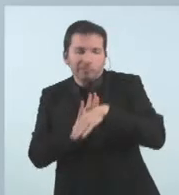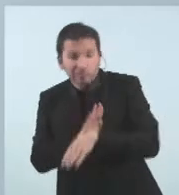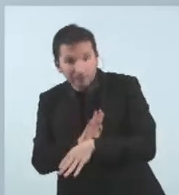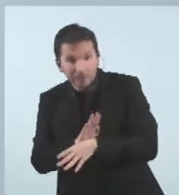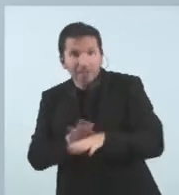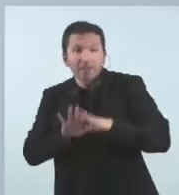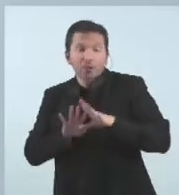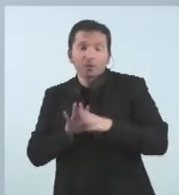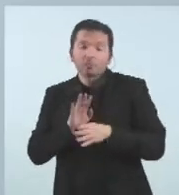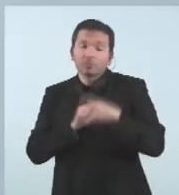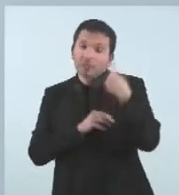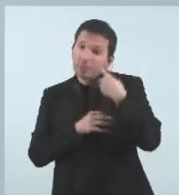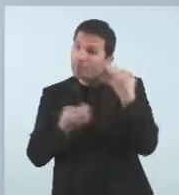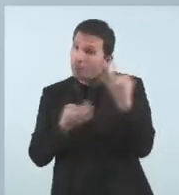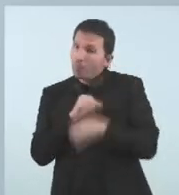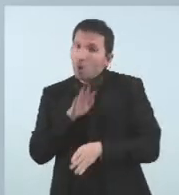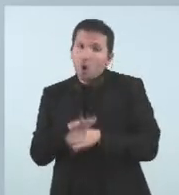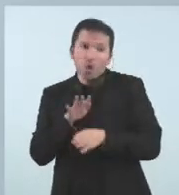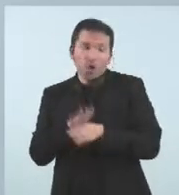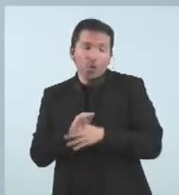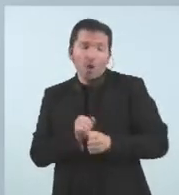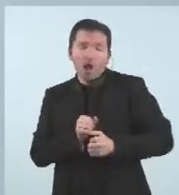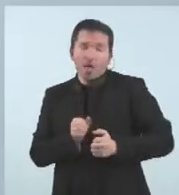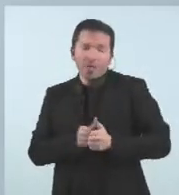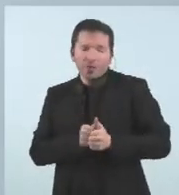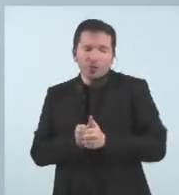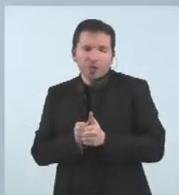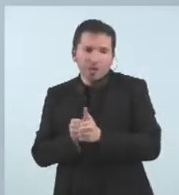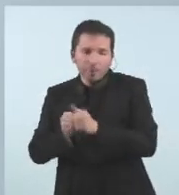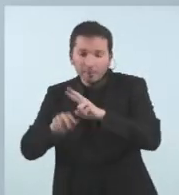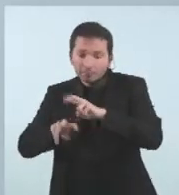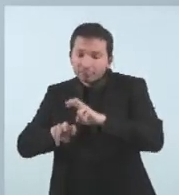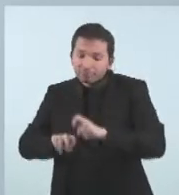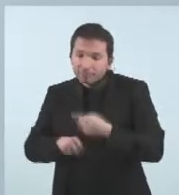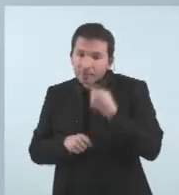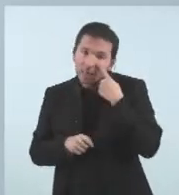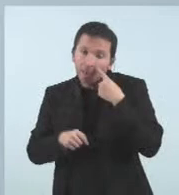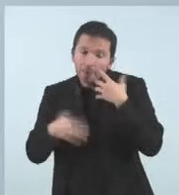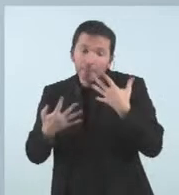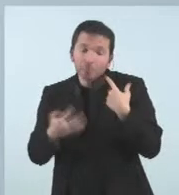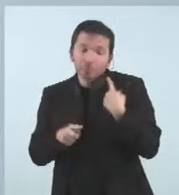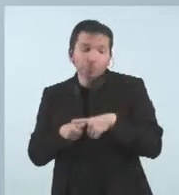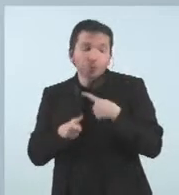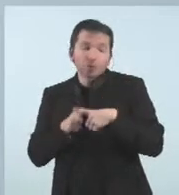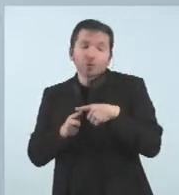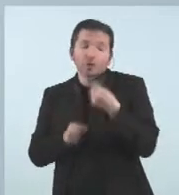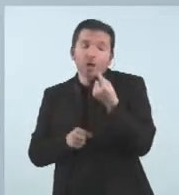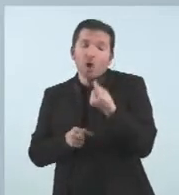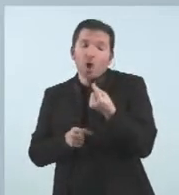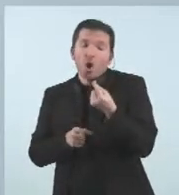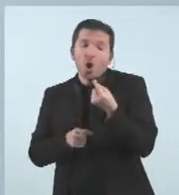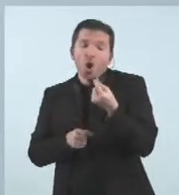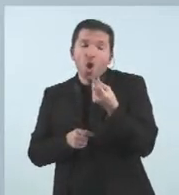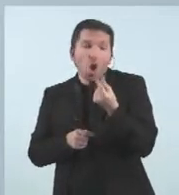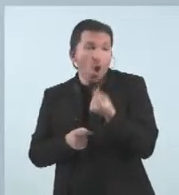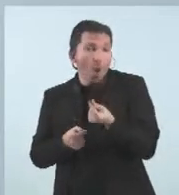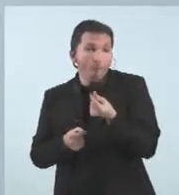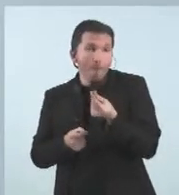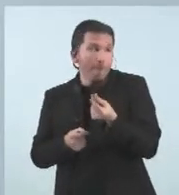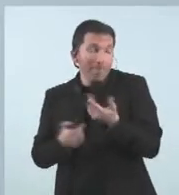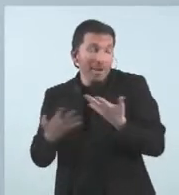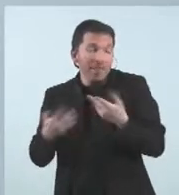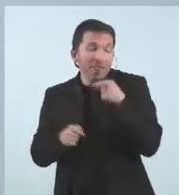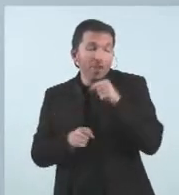Haurem d'anar fent seguiment. Evidentment, malauradament, l'índex de preus del consum d'Andorra també ve molt